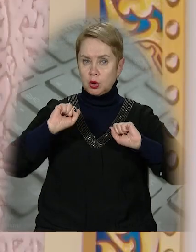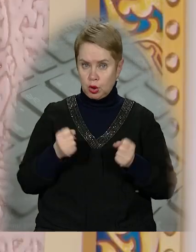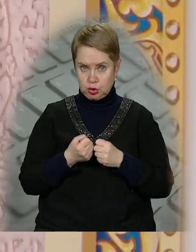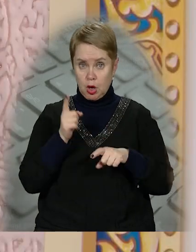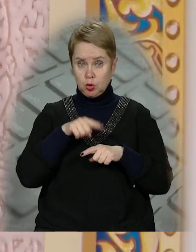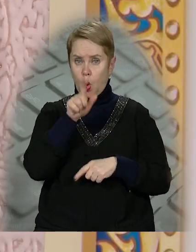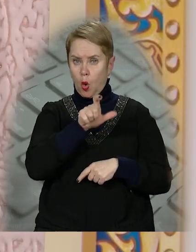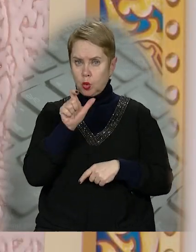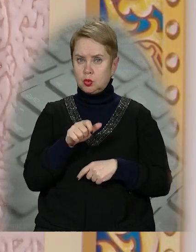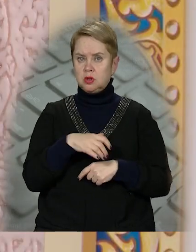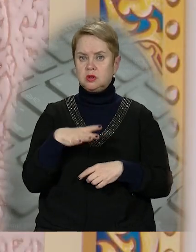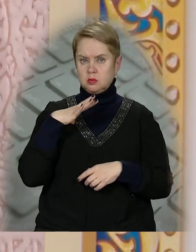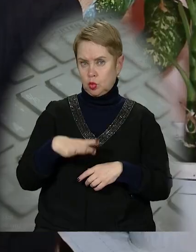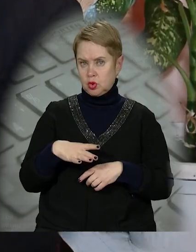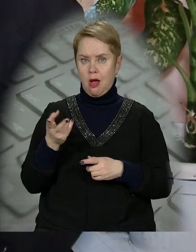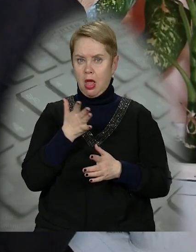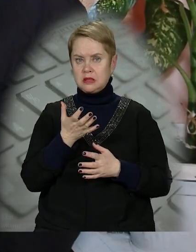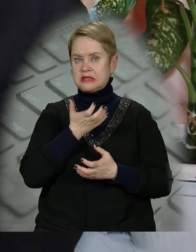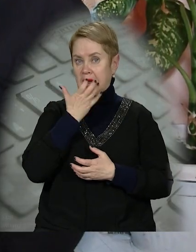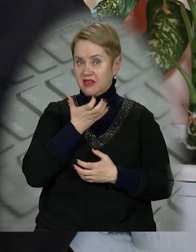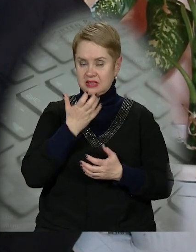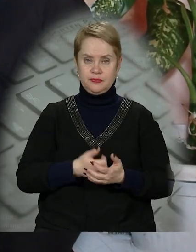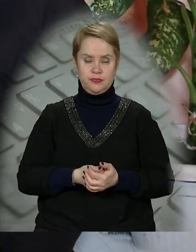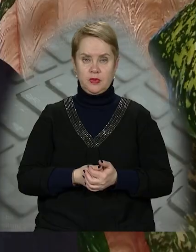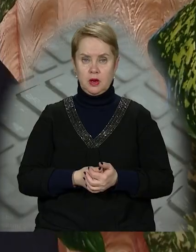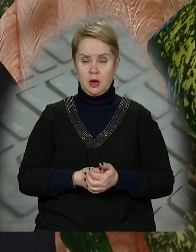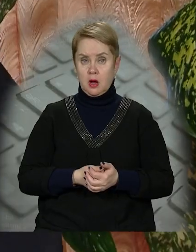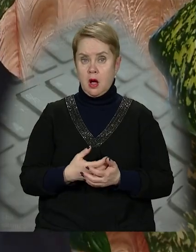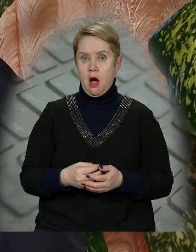холоднішими. Тож люди змушені хоча б якось зігріватися.